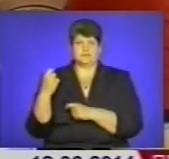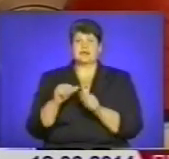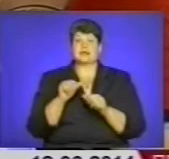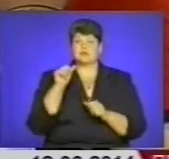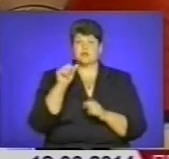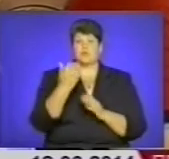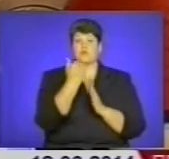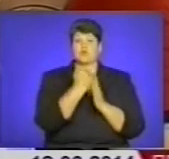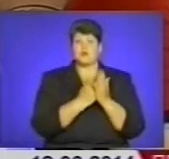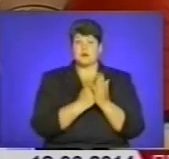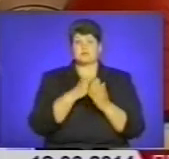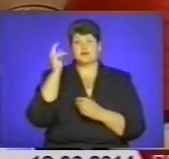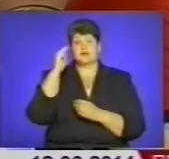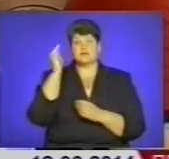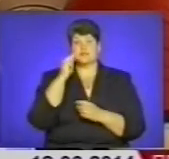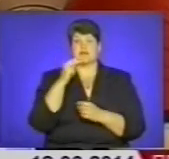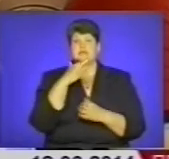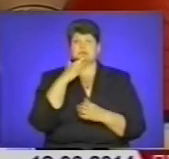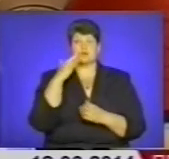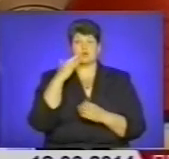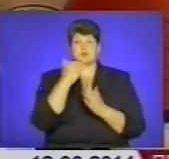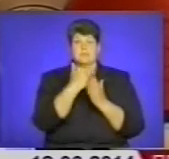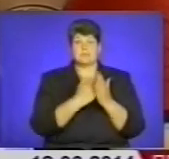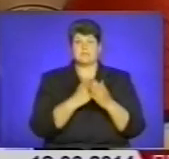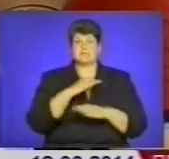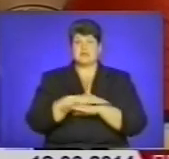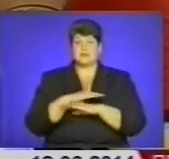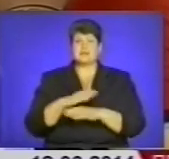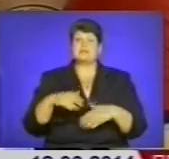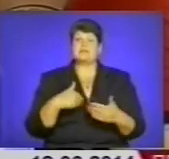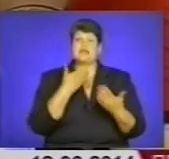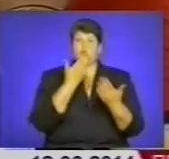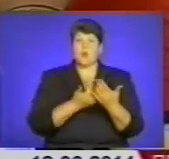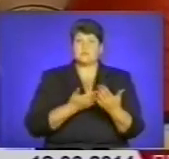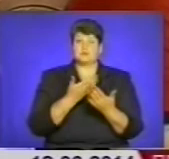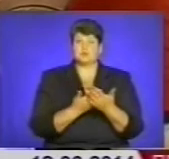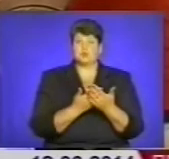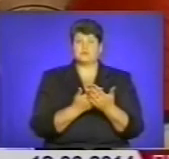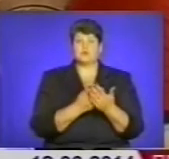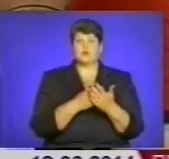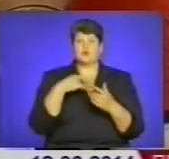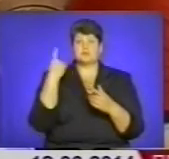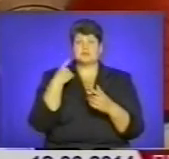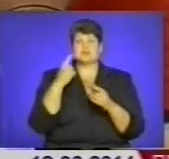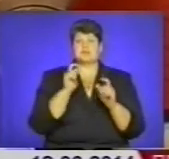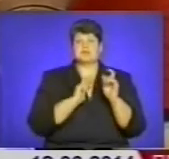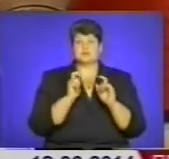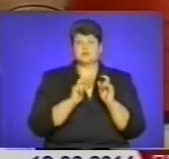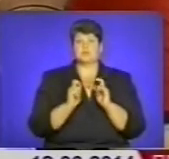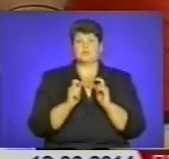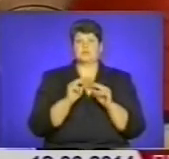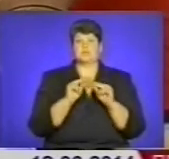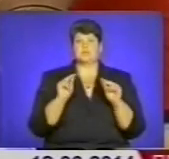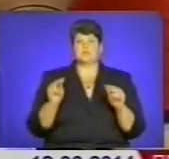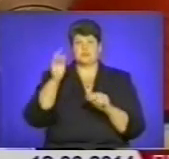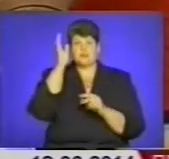того, в програмах навчальних з багатьох предметів теж рекомендовано обласним інститутом післядипломної педагогічної освіти в